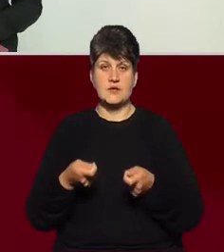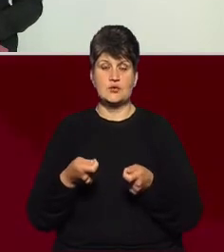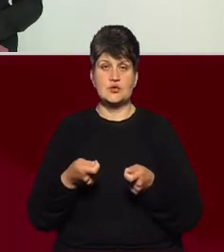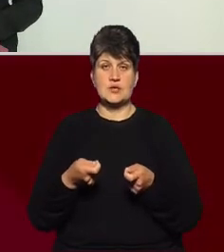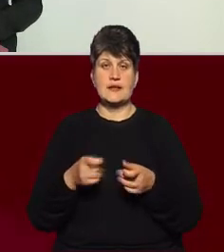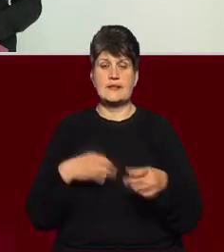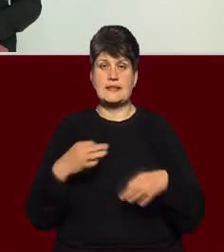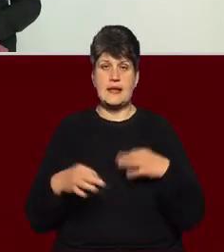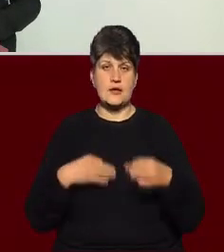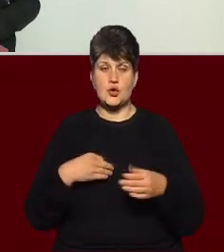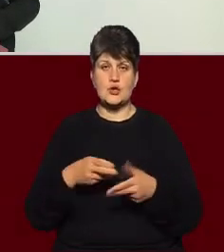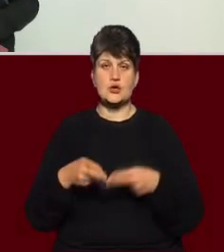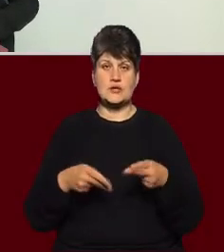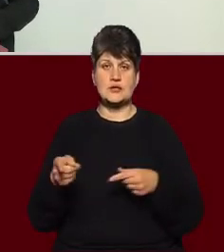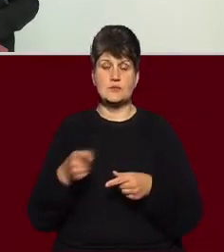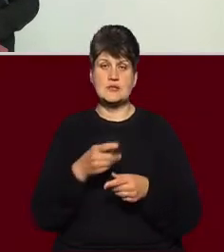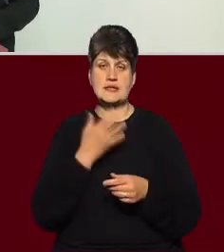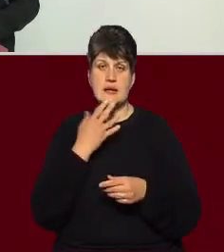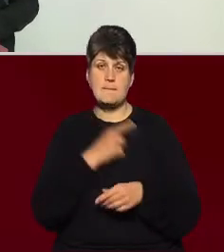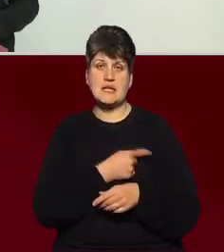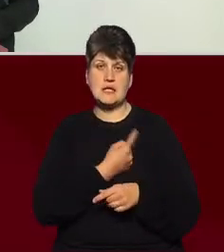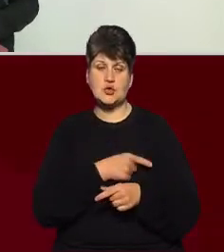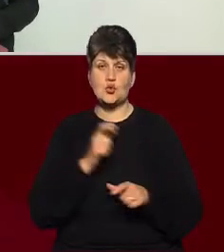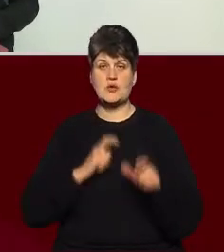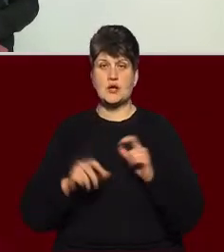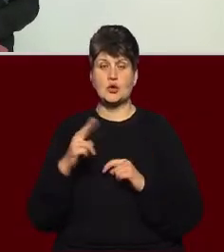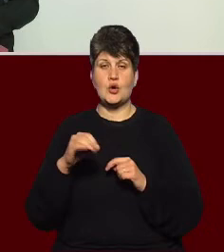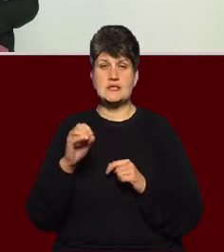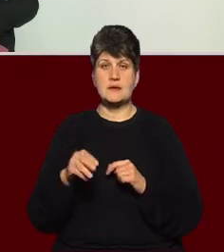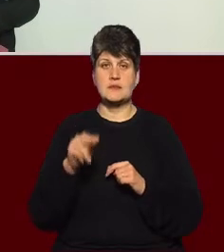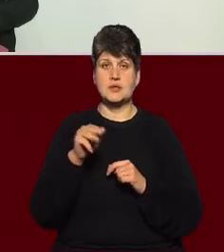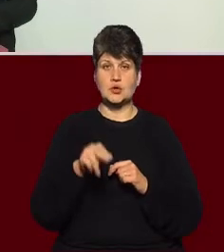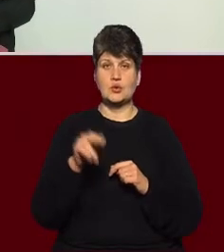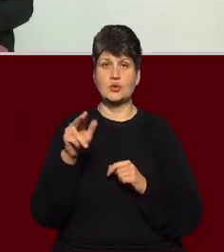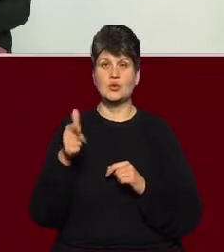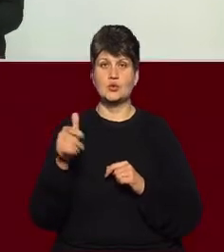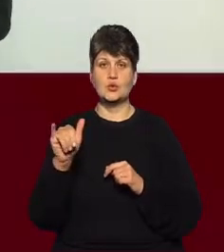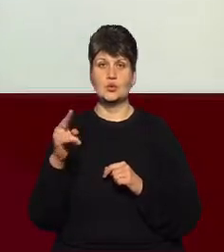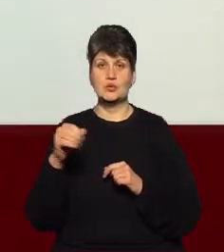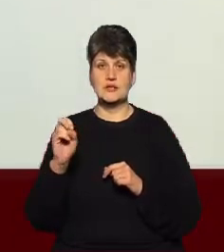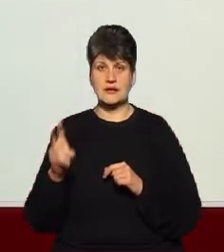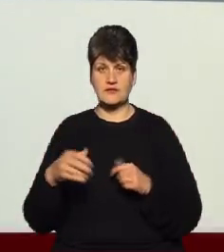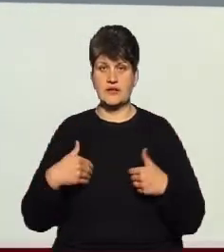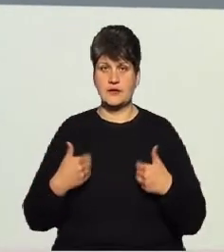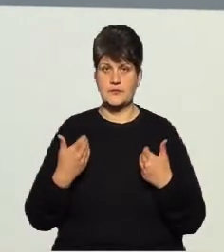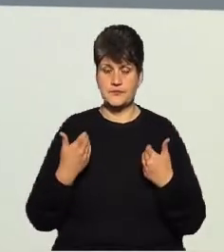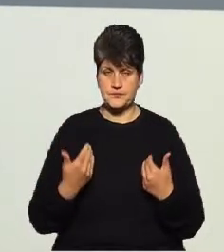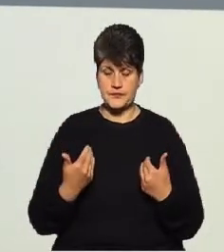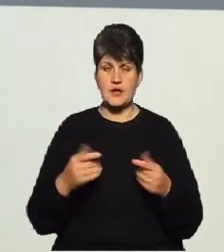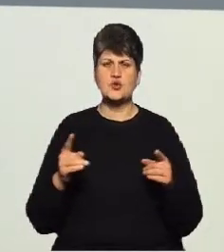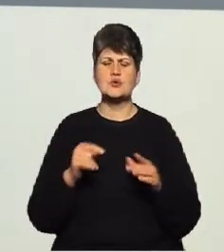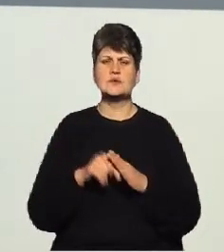-національного медичного університету, доцент Петро Гудак. Вітаю вас. Доброго вечора. Пане Петре, що таке інсульт